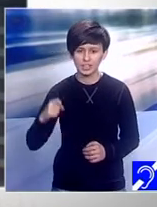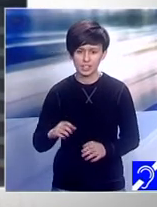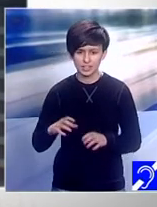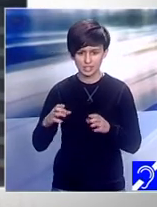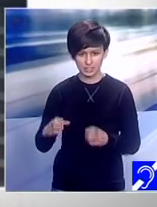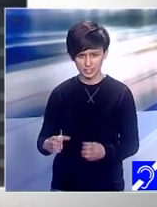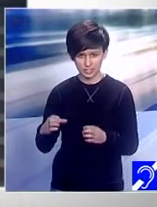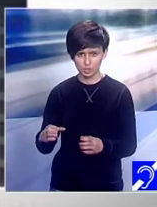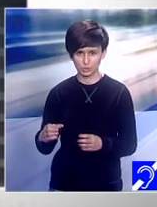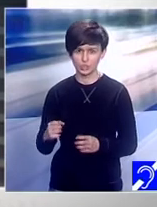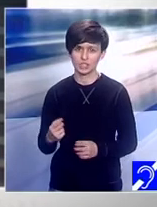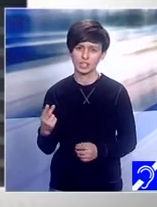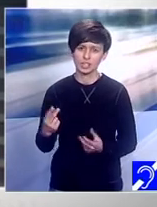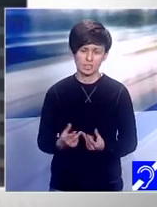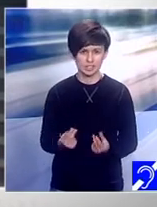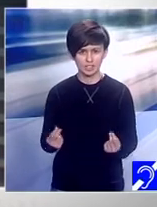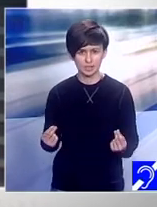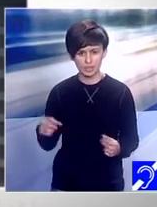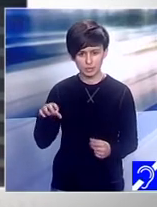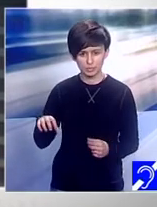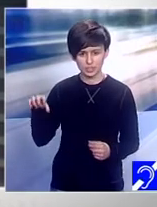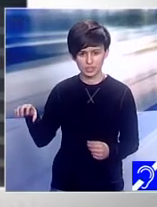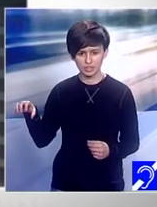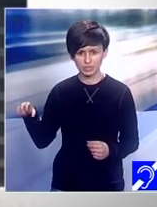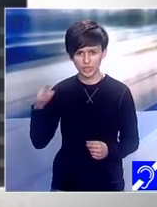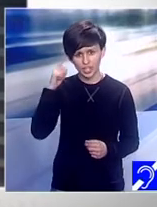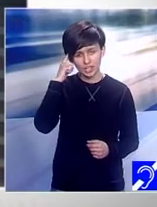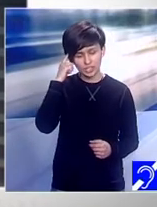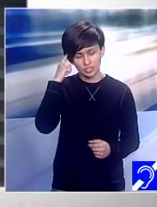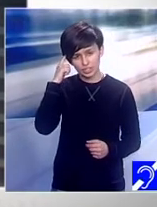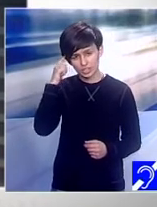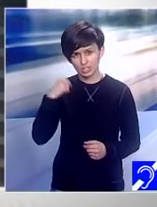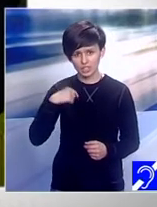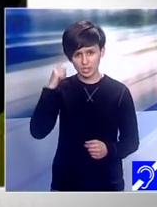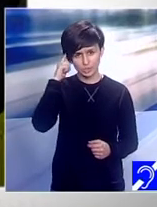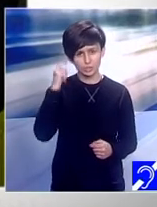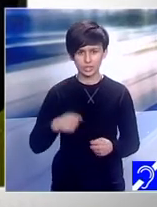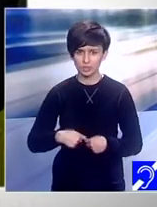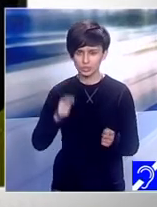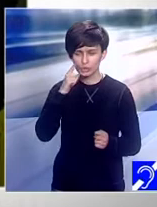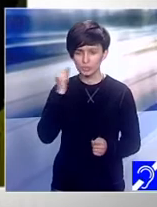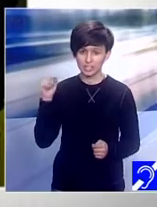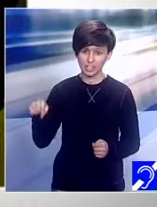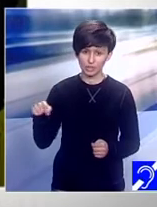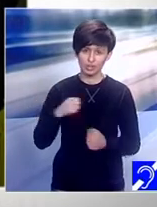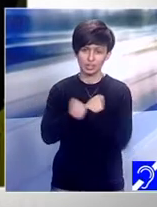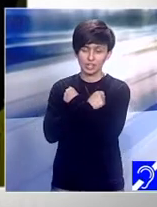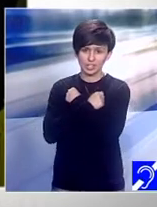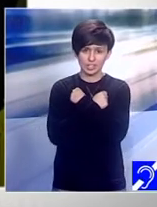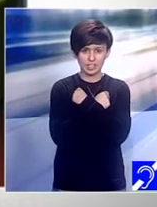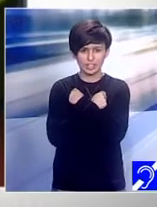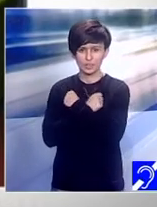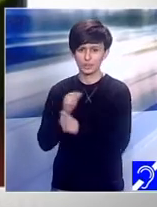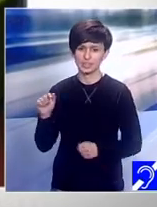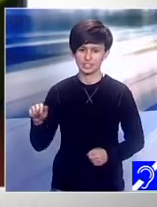Sovata și mai știu că toată lumea acolo îl iubește te iubește da personalul de la hotel